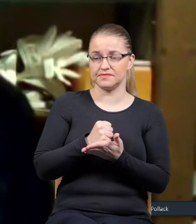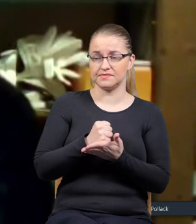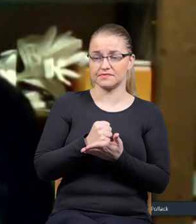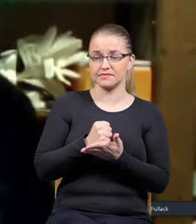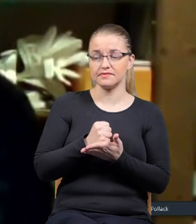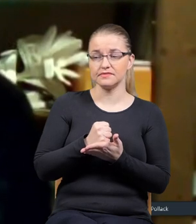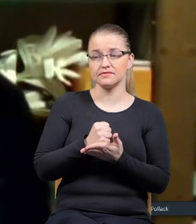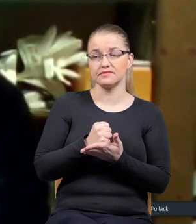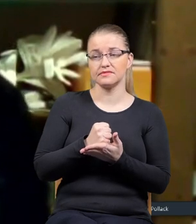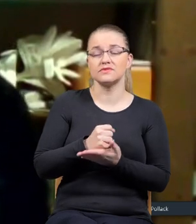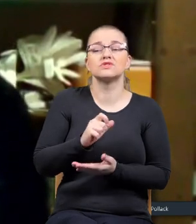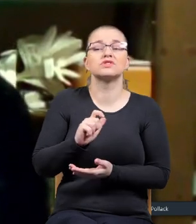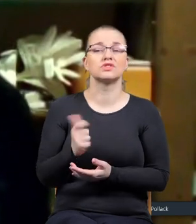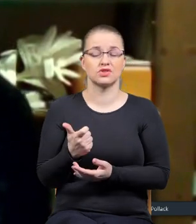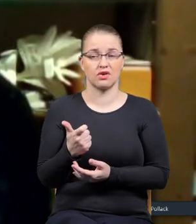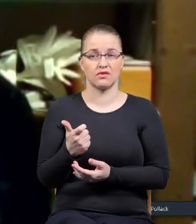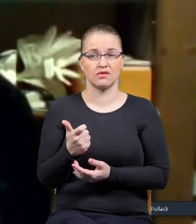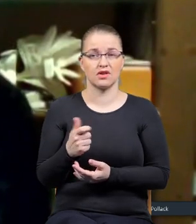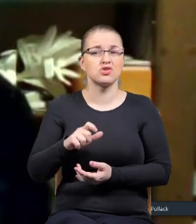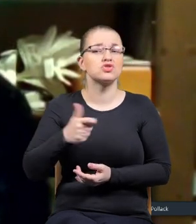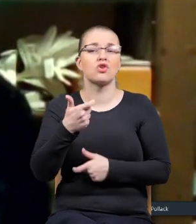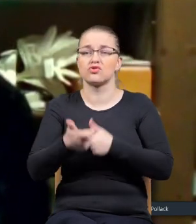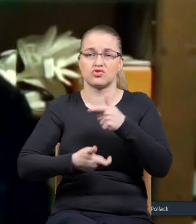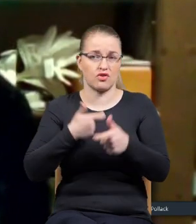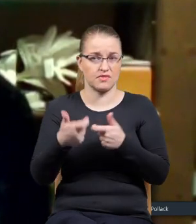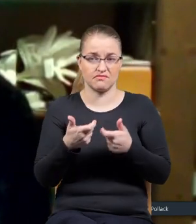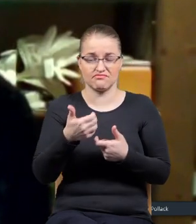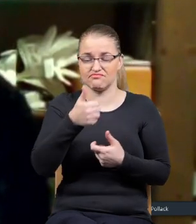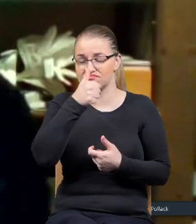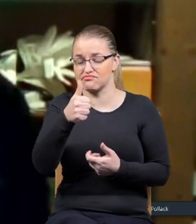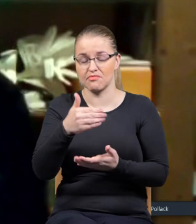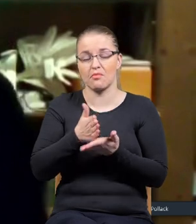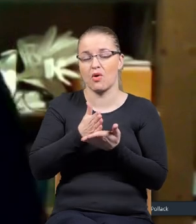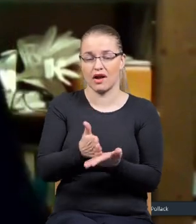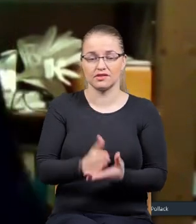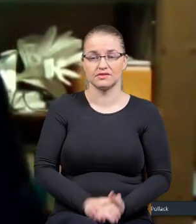ale no coś, co mam zrobić, nic na to nie poradzę.